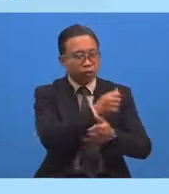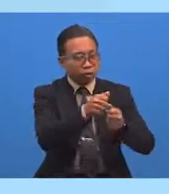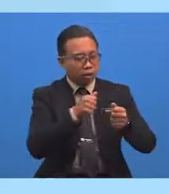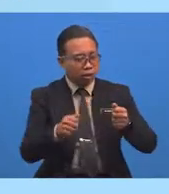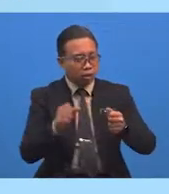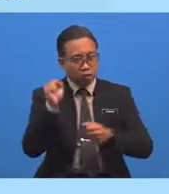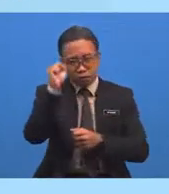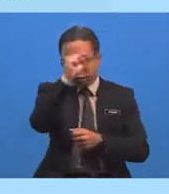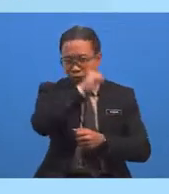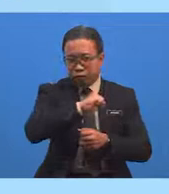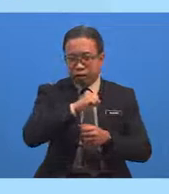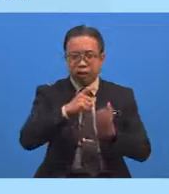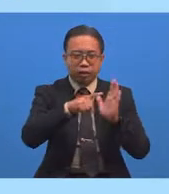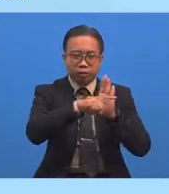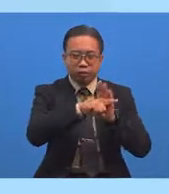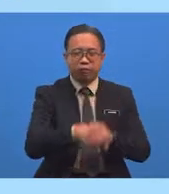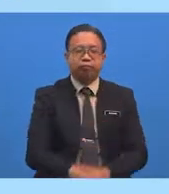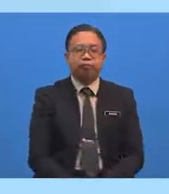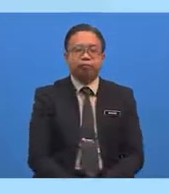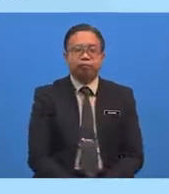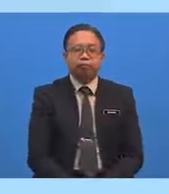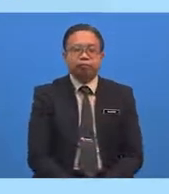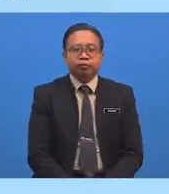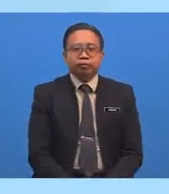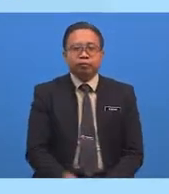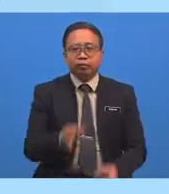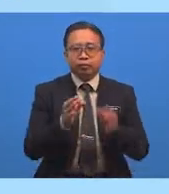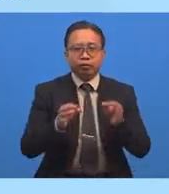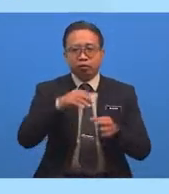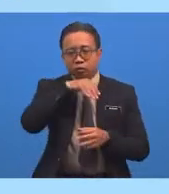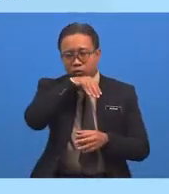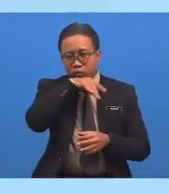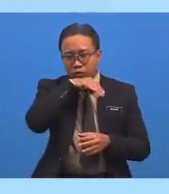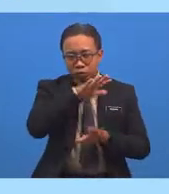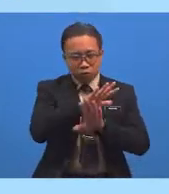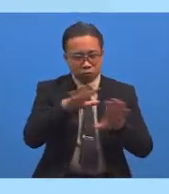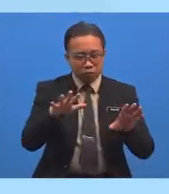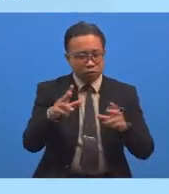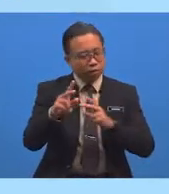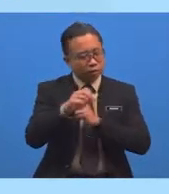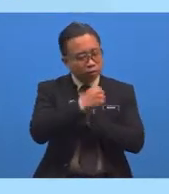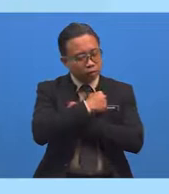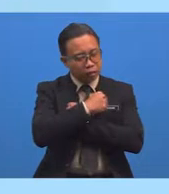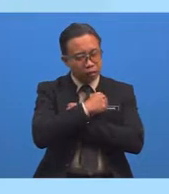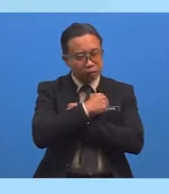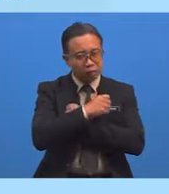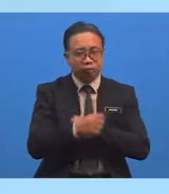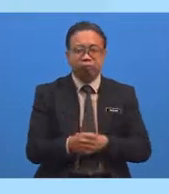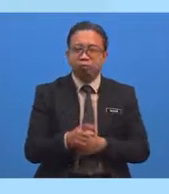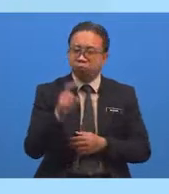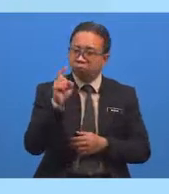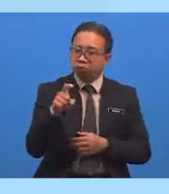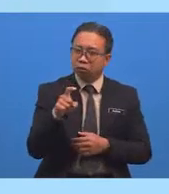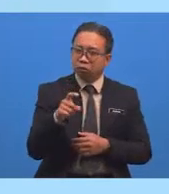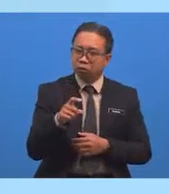Sifat Sifat Negatif Jika Rasulullah Sallallahu Sallam Tidak Mengasihi Kita Sudah Pasti